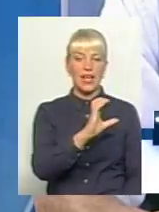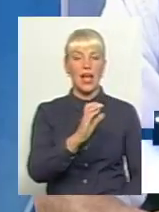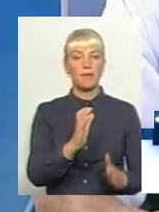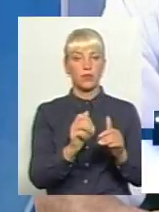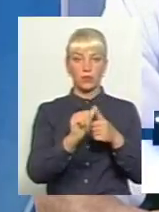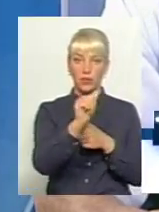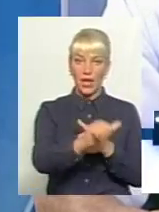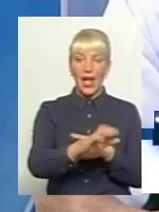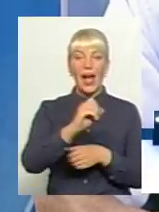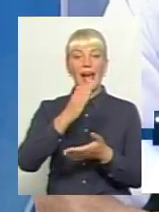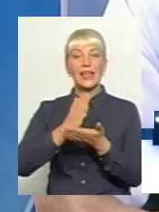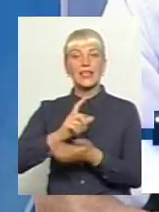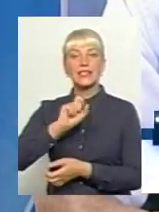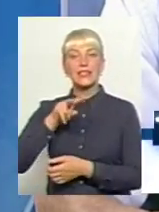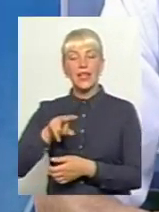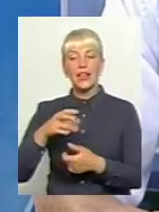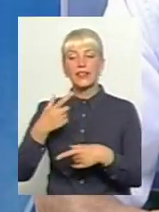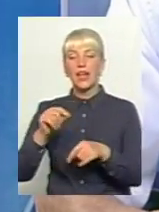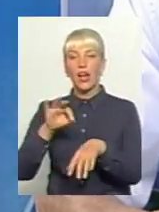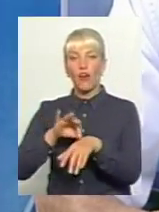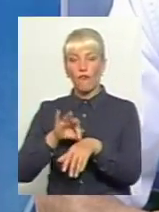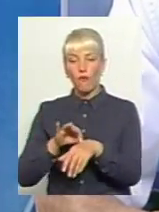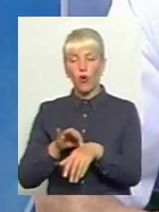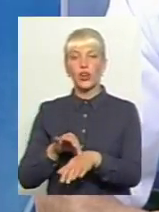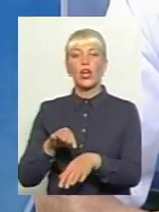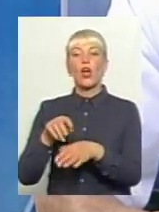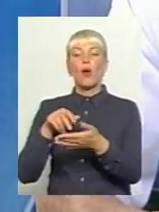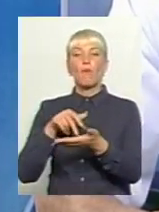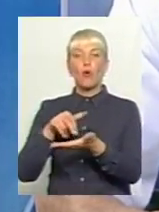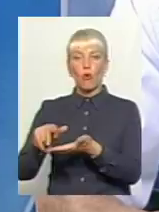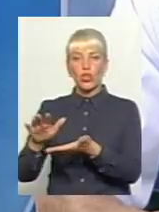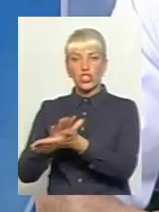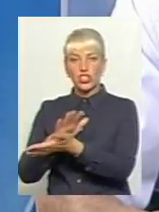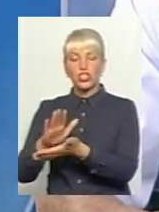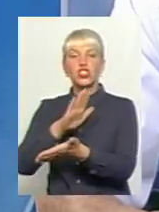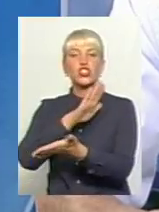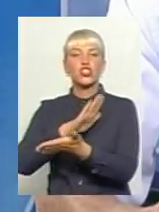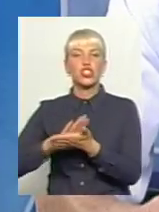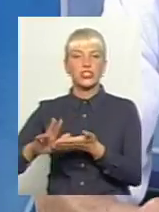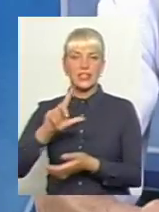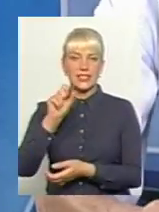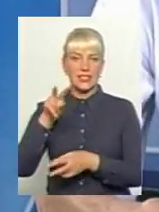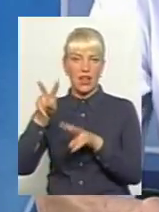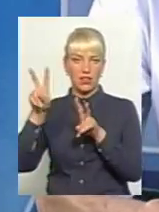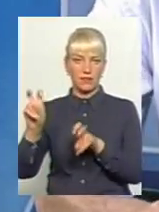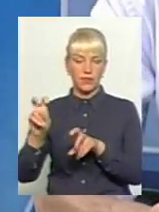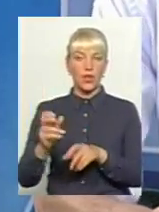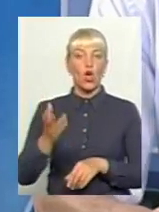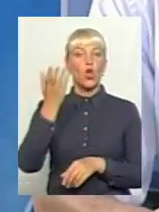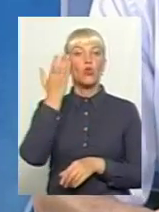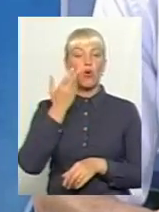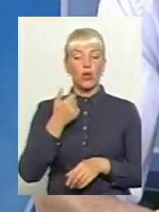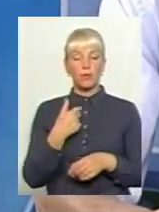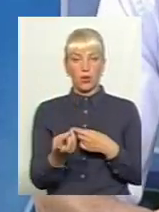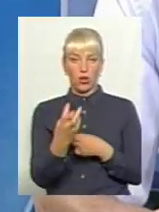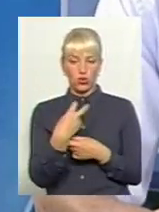де хворі проходять діаліз без гепатиту. Тобто так називаємо чисті зали. Але коли він прийшов до нас